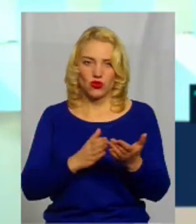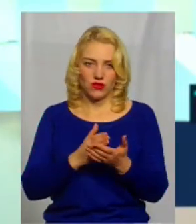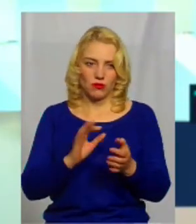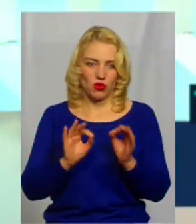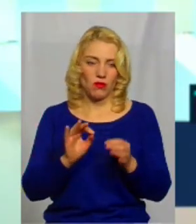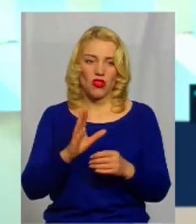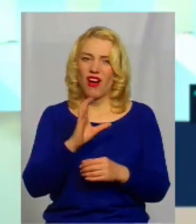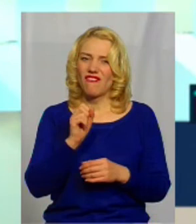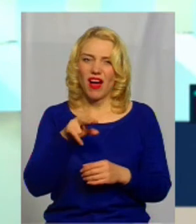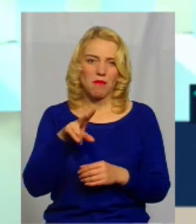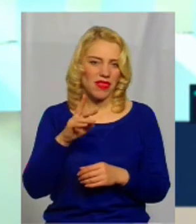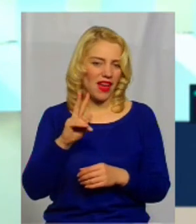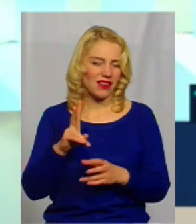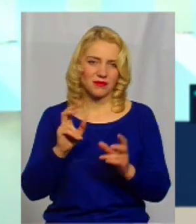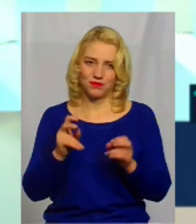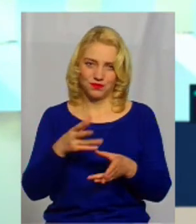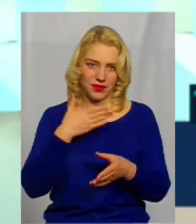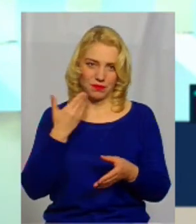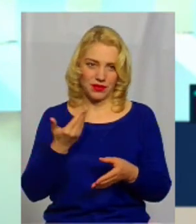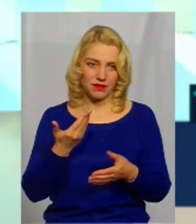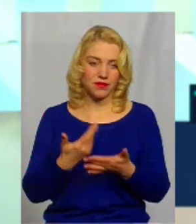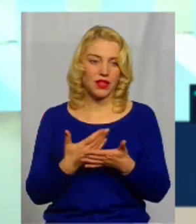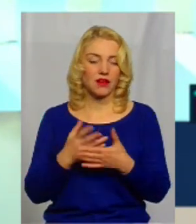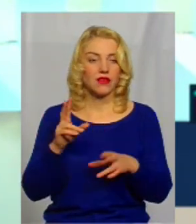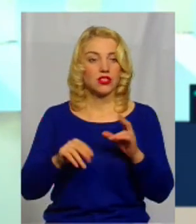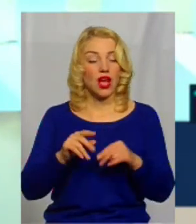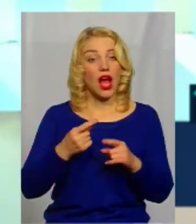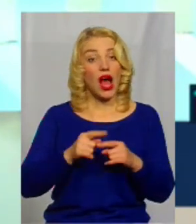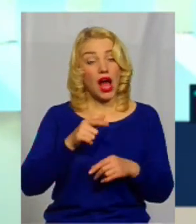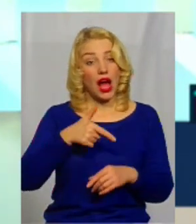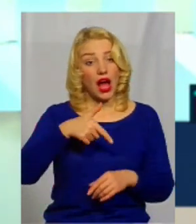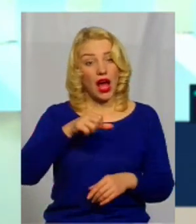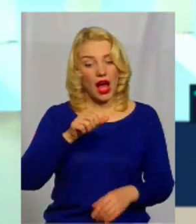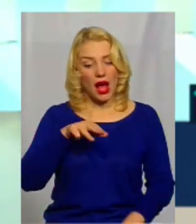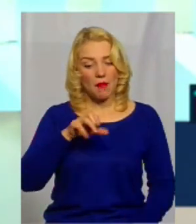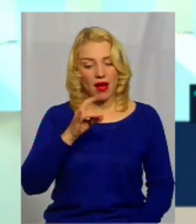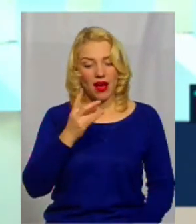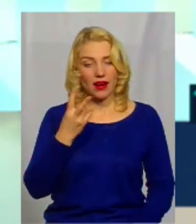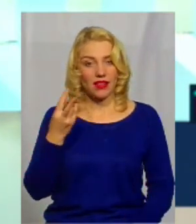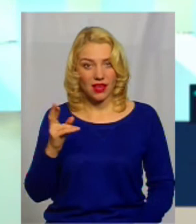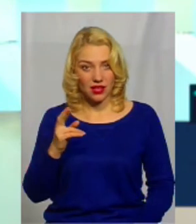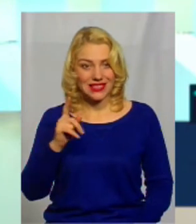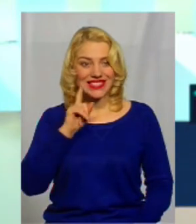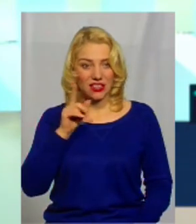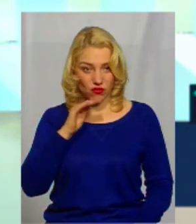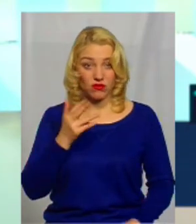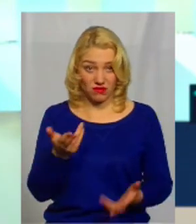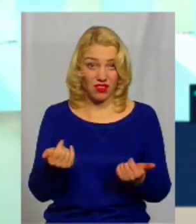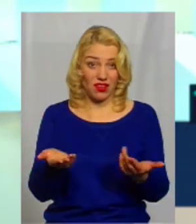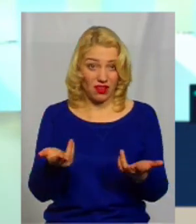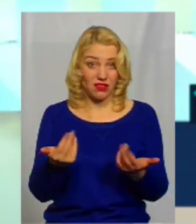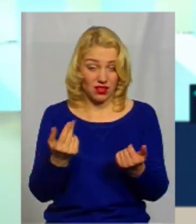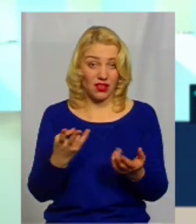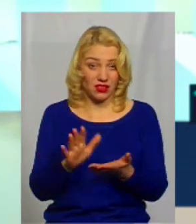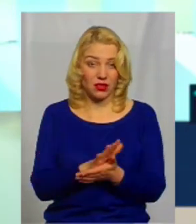небезпечна сполука. А то, що з гамарні зелена вода, треба